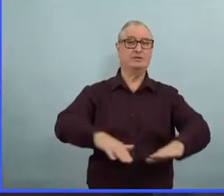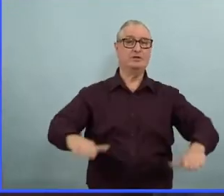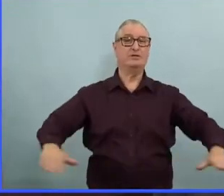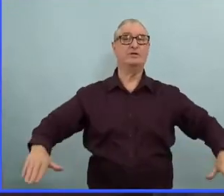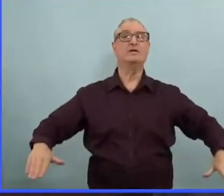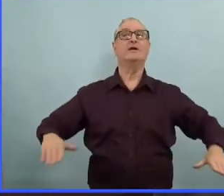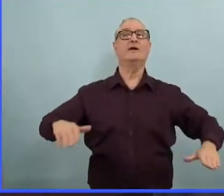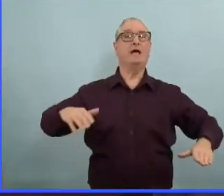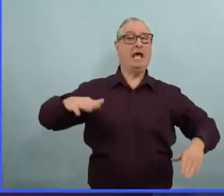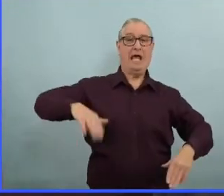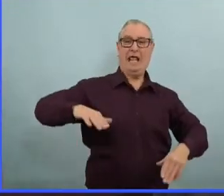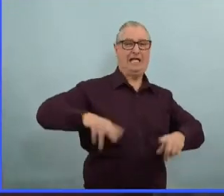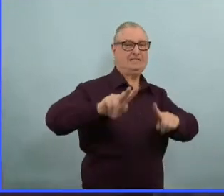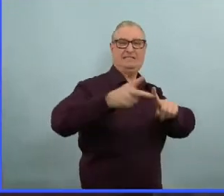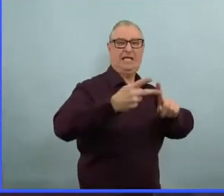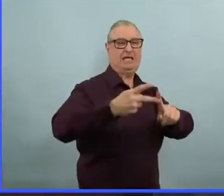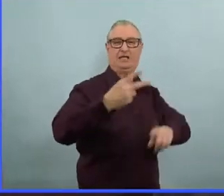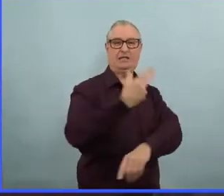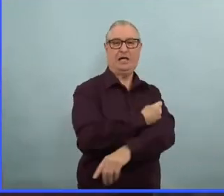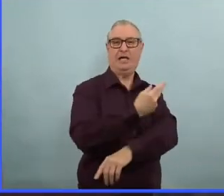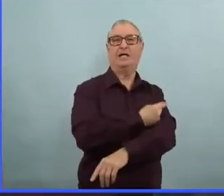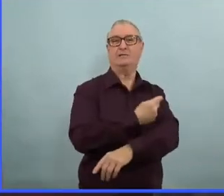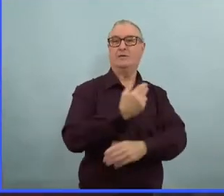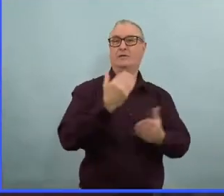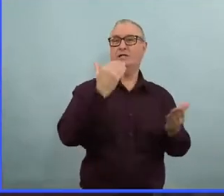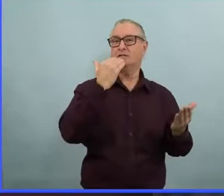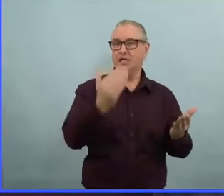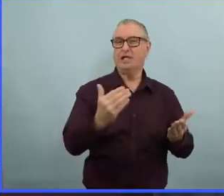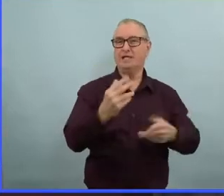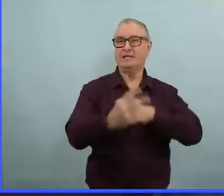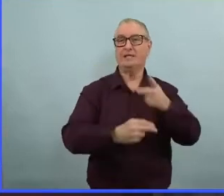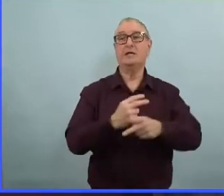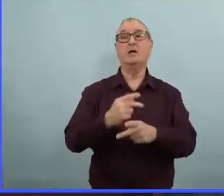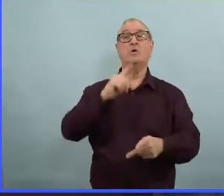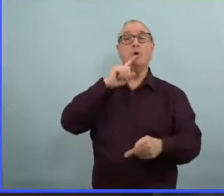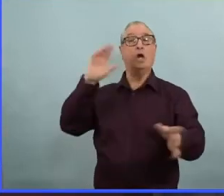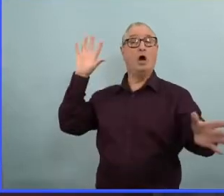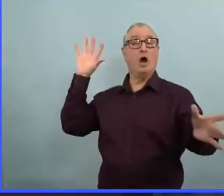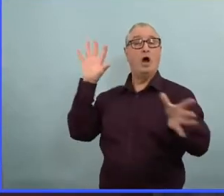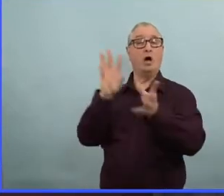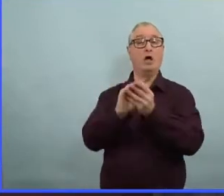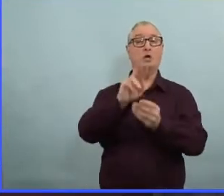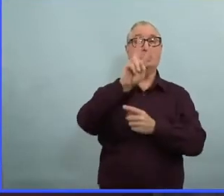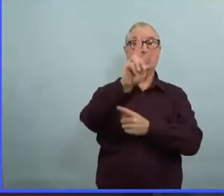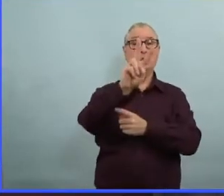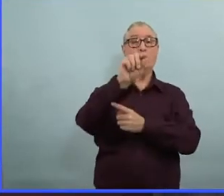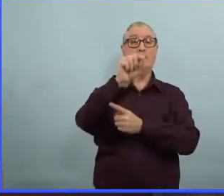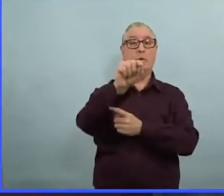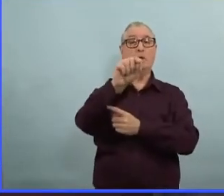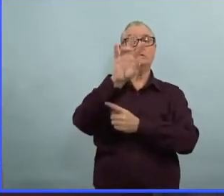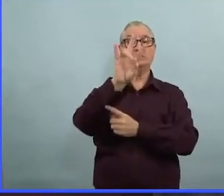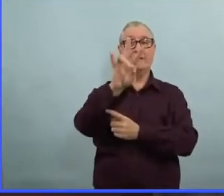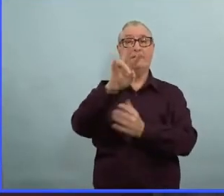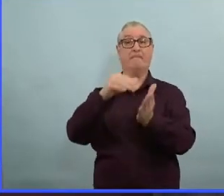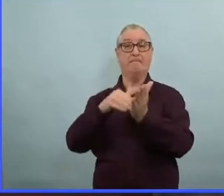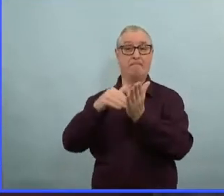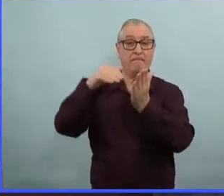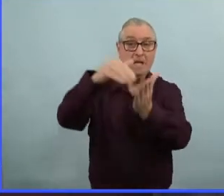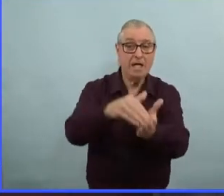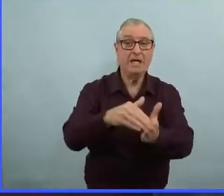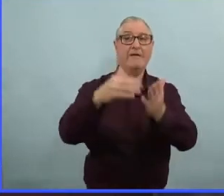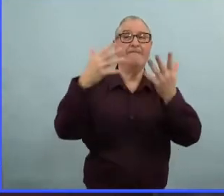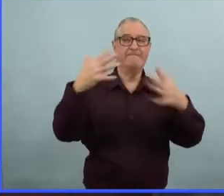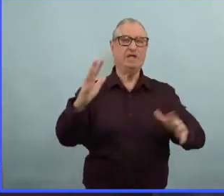fonctionnent. J'encourage les Manitobains à obtenir leur troisième dose parce que ça permet de recharger l'immunité contre la COVID-19.